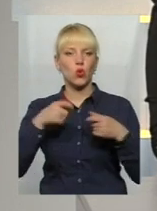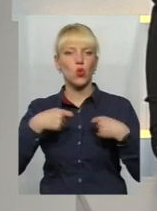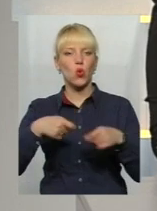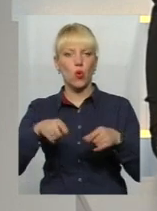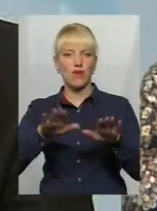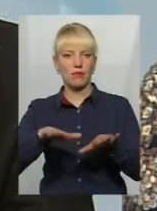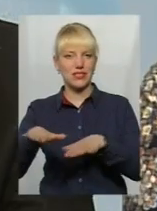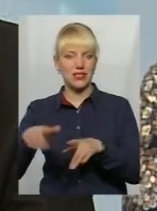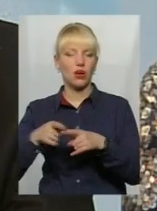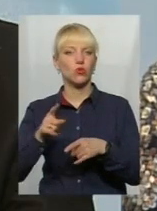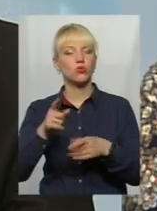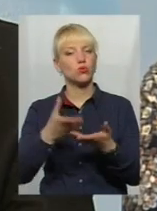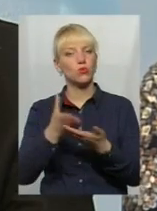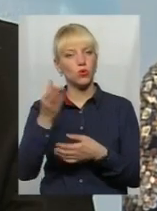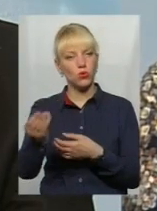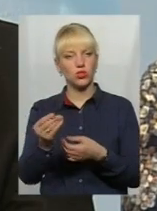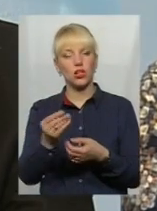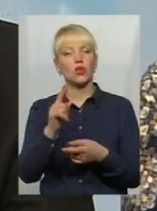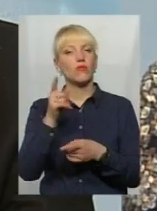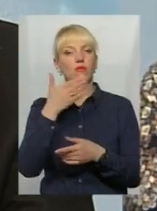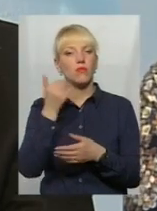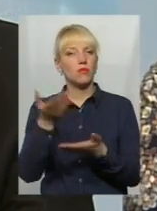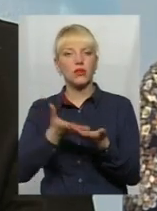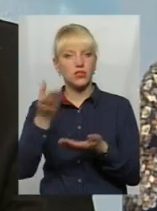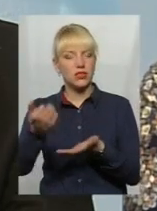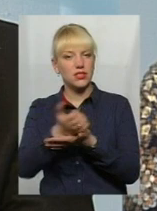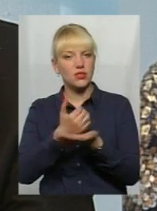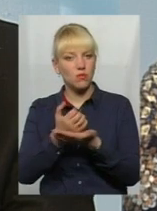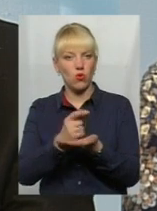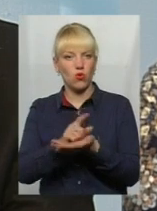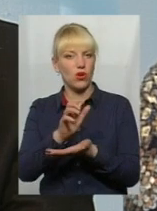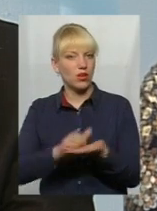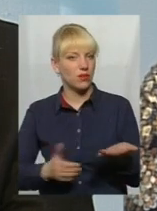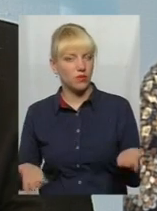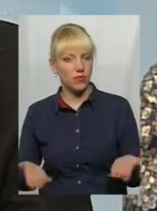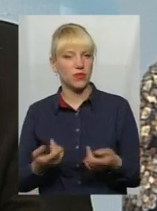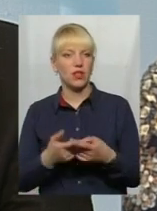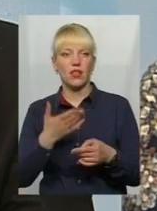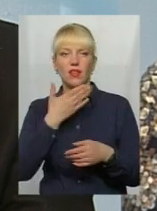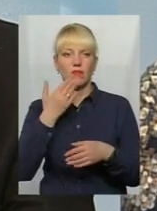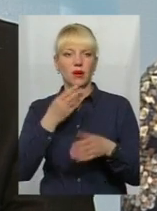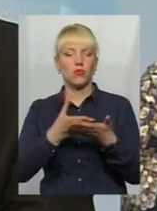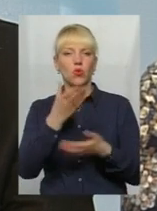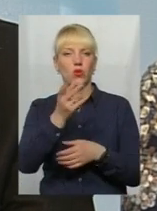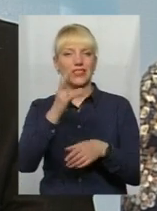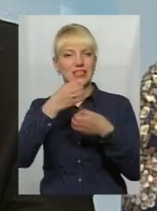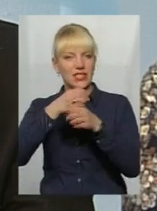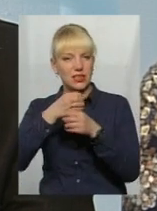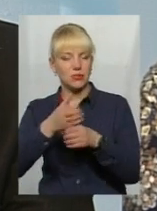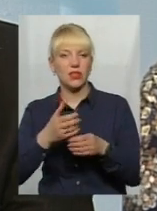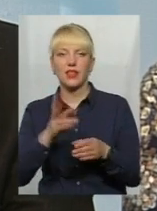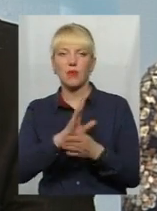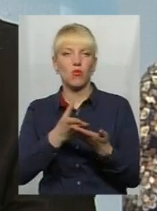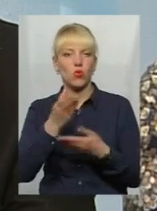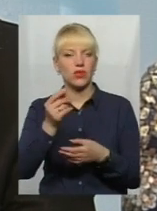тому що вони не сплачують ніякі збори, ні ветхи дослідження, ні за підприємницьку